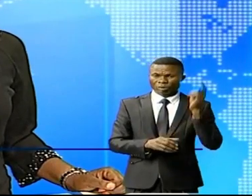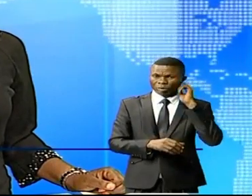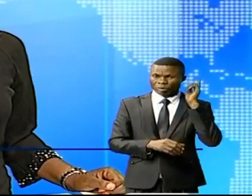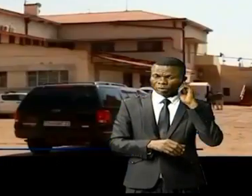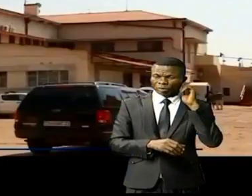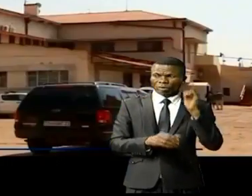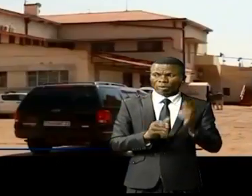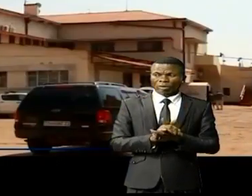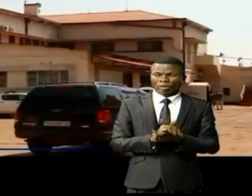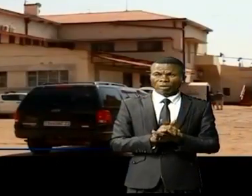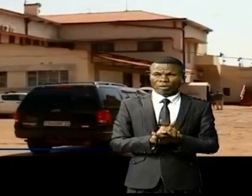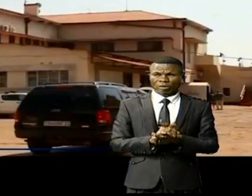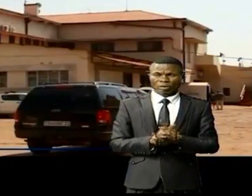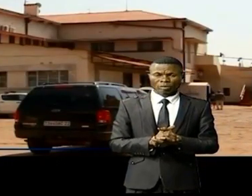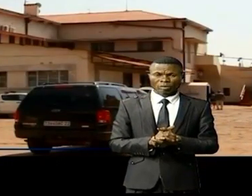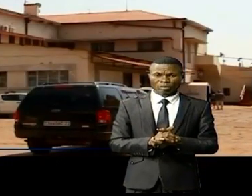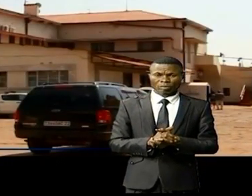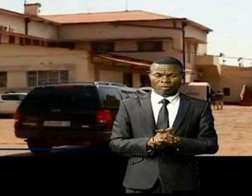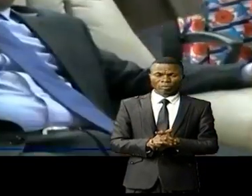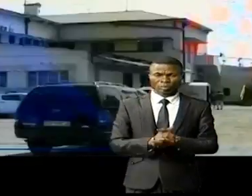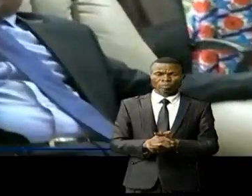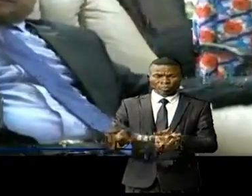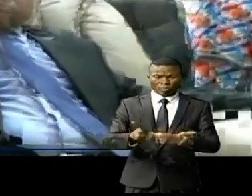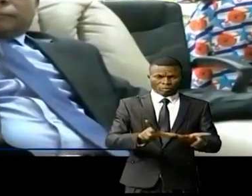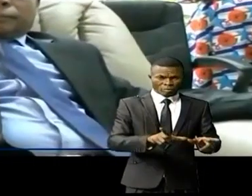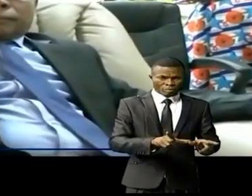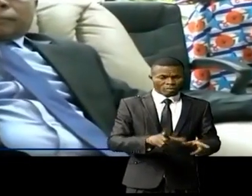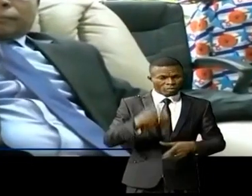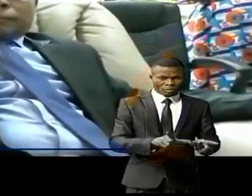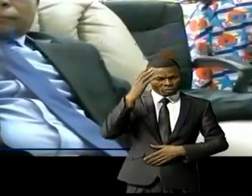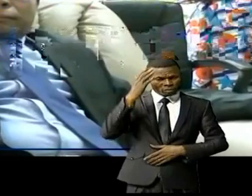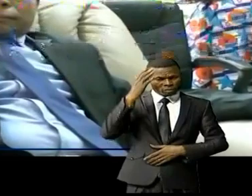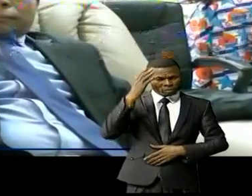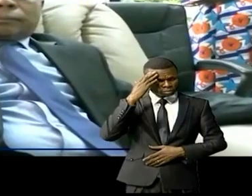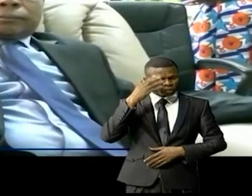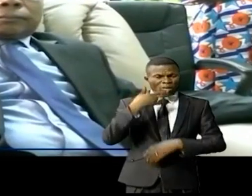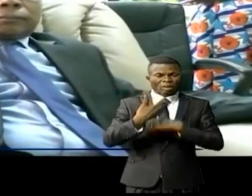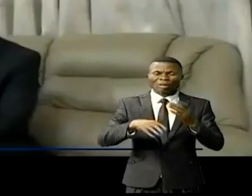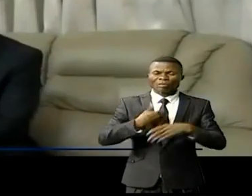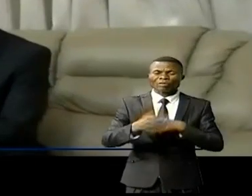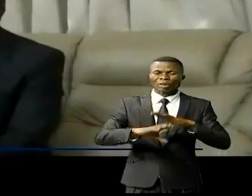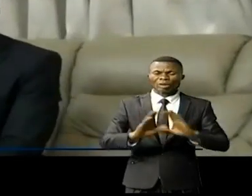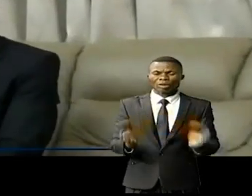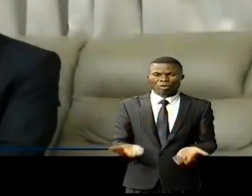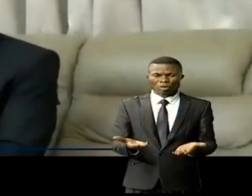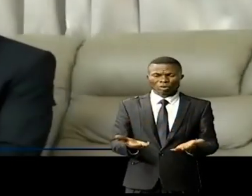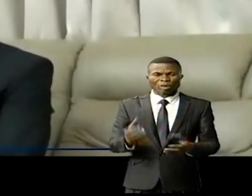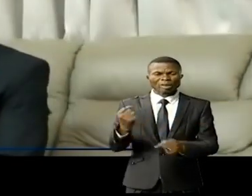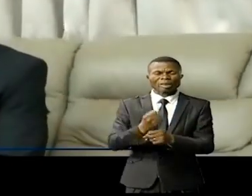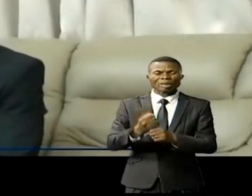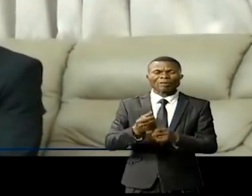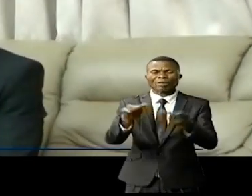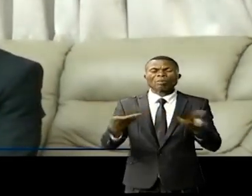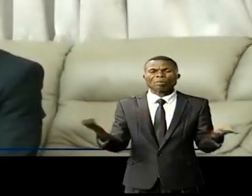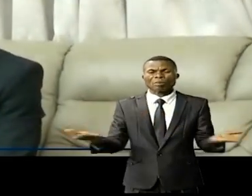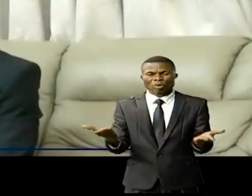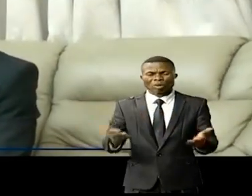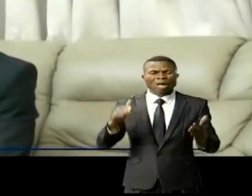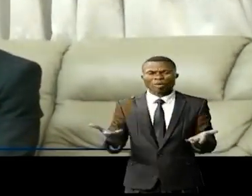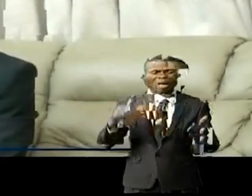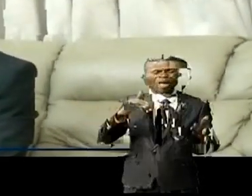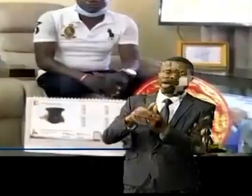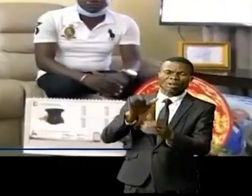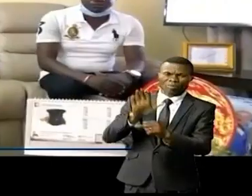Les craiseurs autochtones du Lualaba ne savent pas à quel sens vouer. Les exercices de leur métier sont sérieusement menacés.